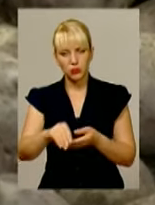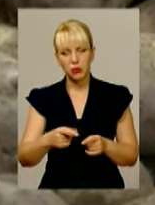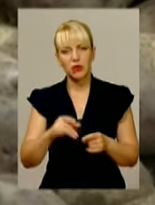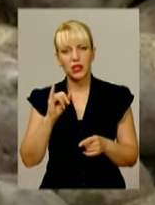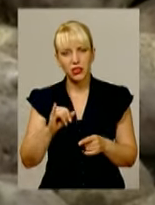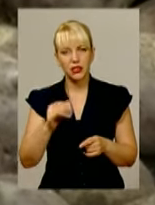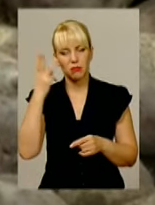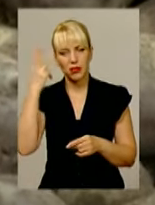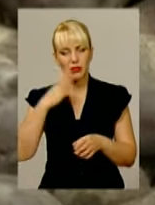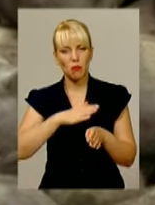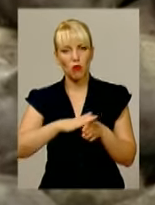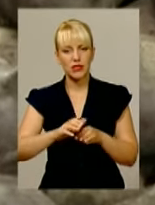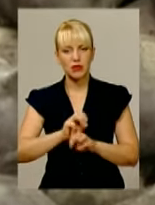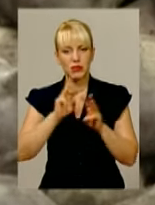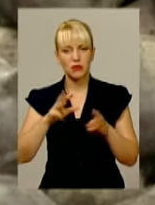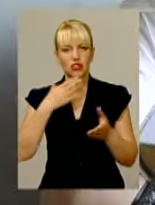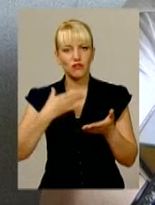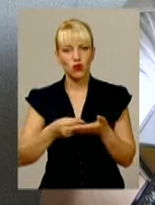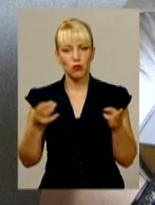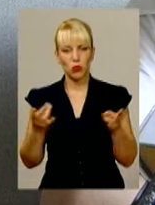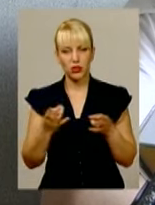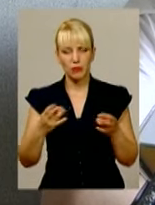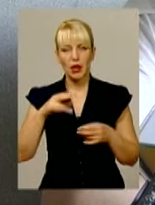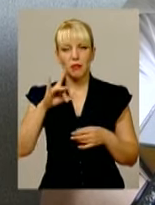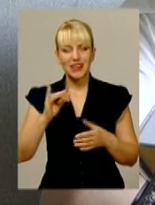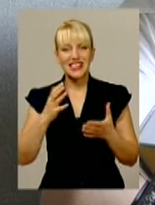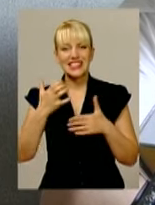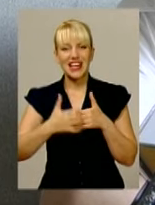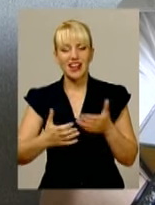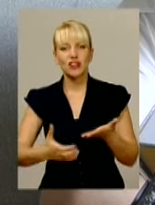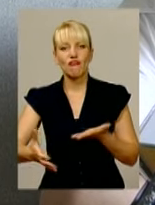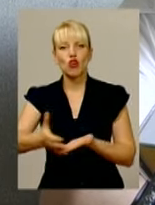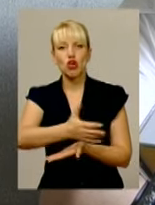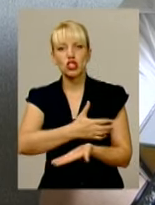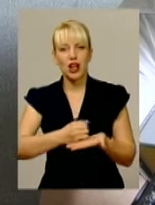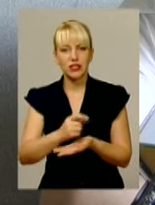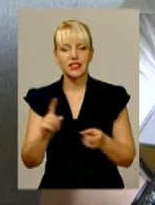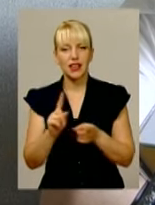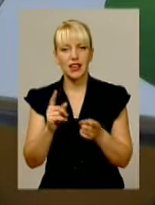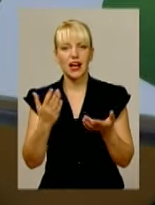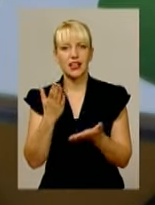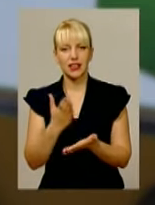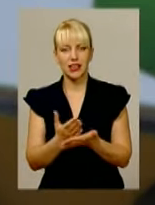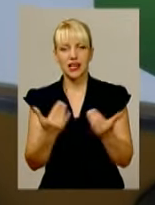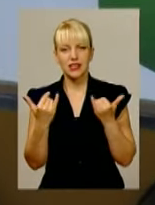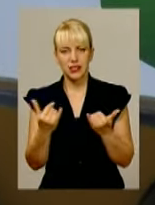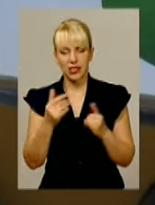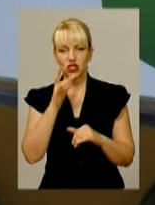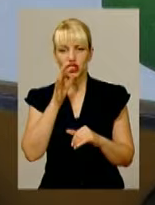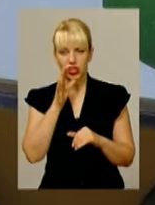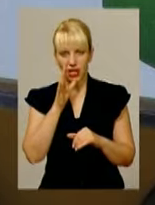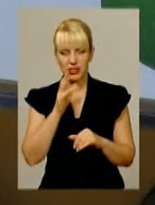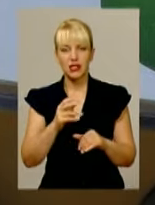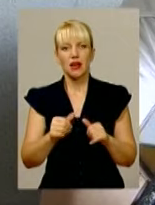Хмельниччина цілком забезпечує власні потреби. При середній урожайності, яка склалася в нас на даний час, це минулий,